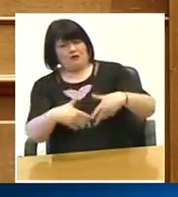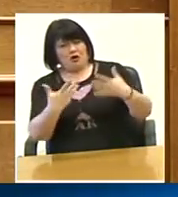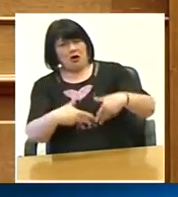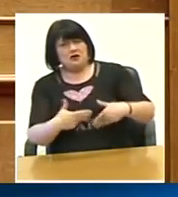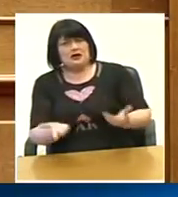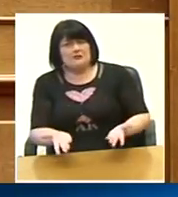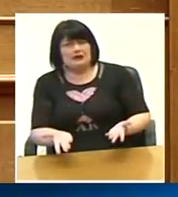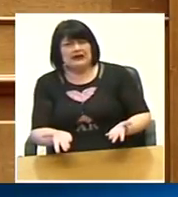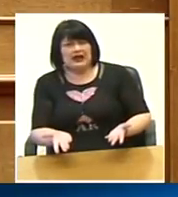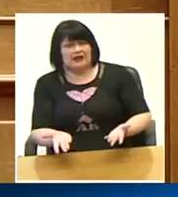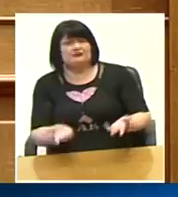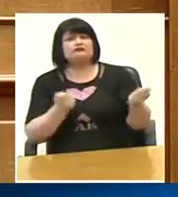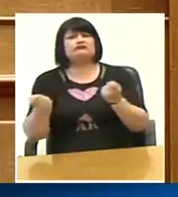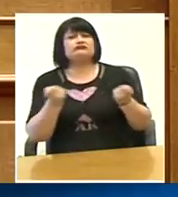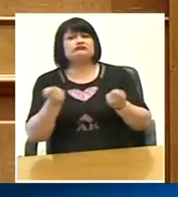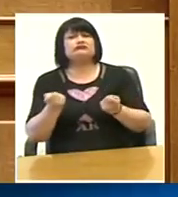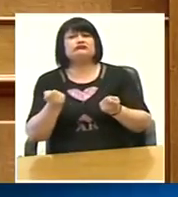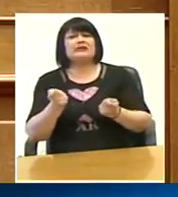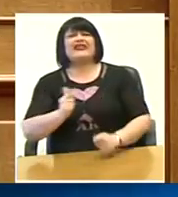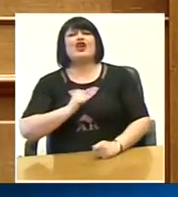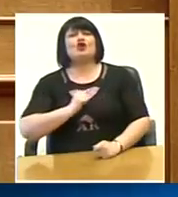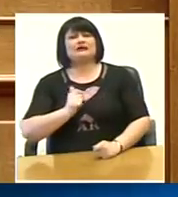μάνατζερ μέσα να τα δουλέψουν αυτοί